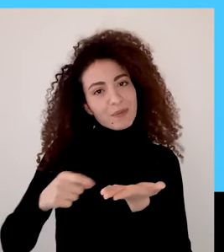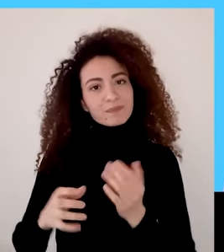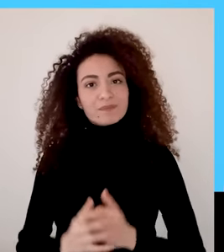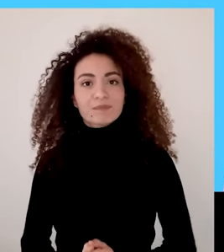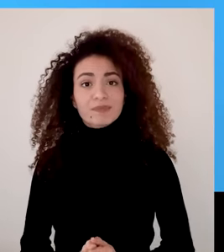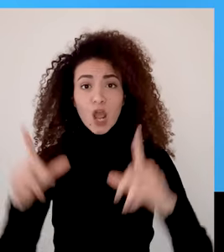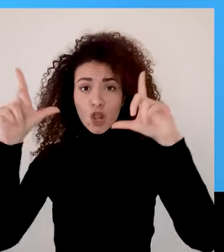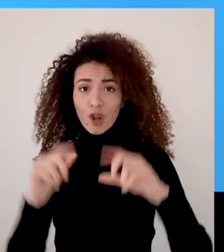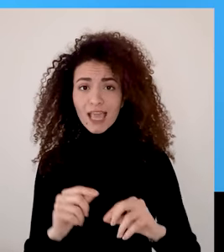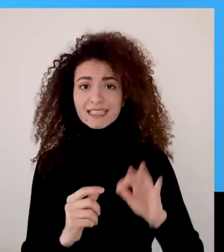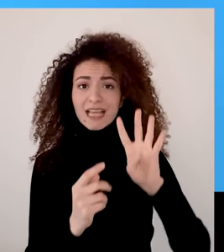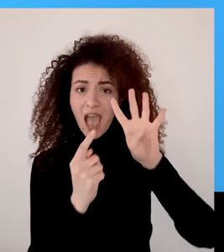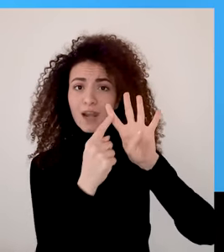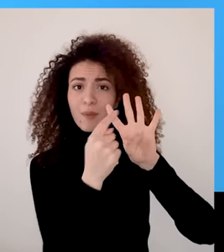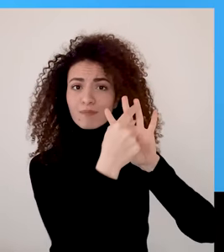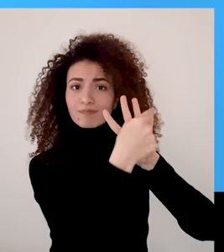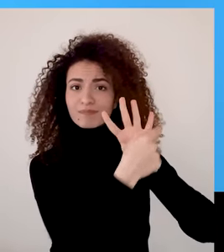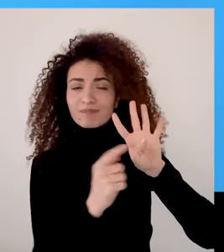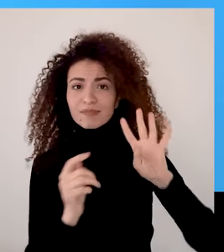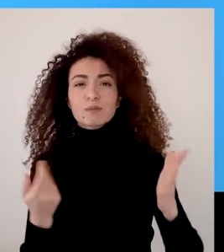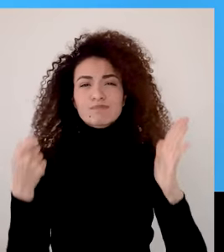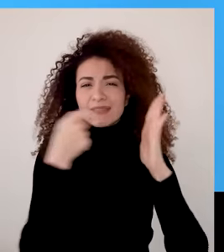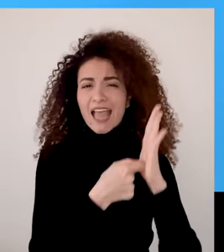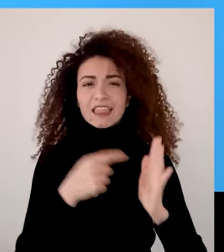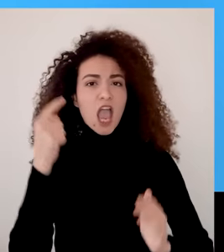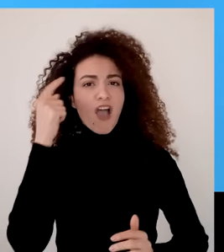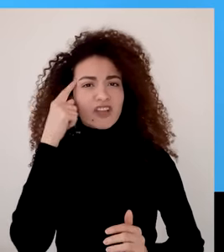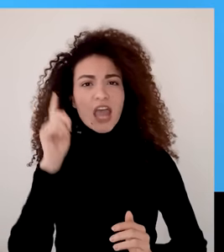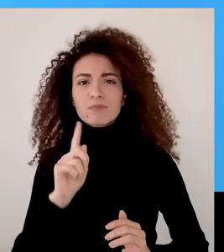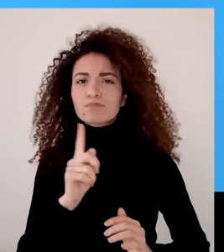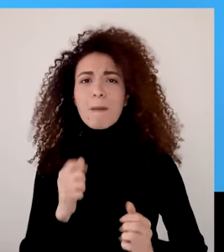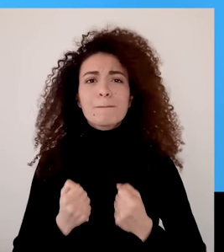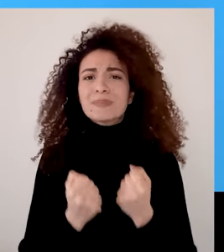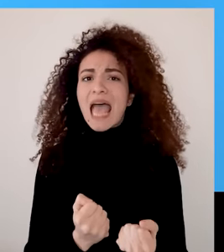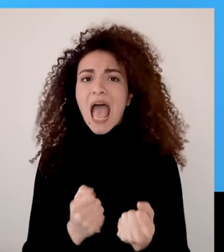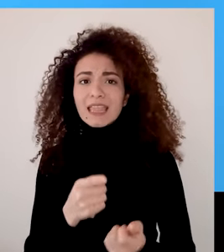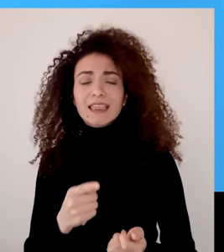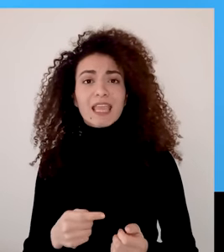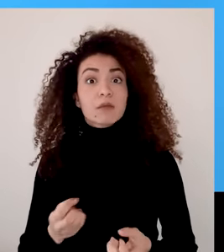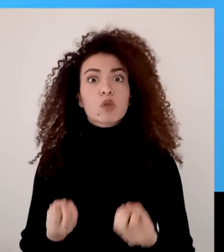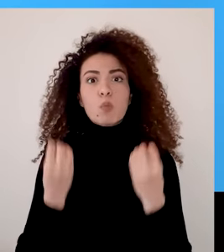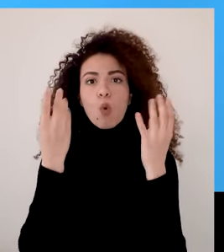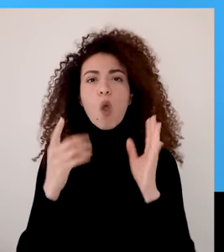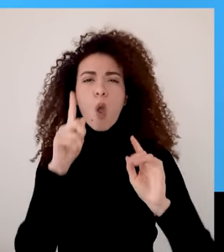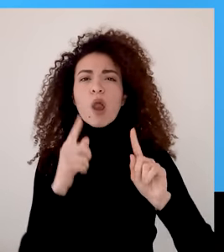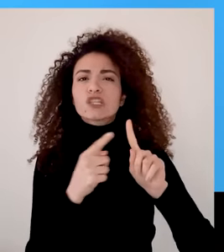كهدف لإلك بالمرحلة المقبلة للتلخيص إذن استراتيجي بأربع خطوات لتحدي الأفكار الغير مساعدة على نموك